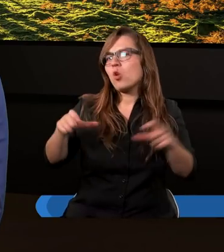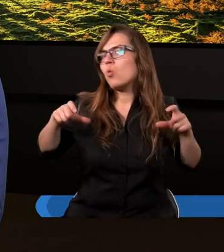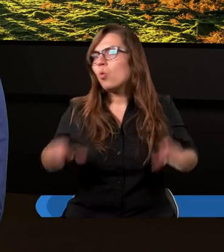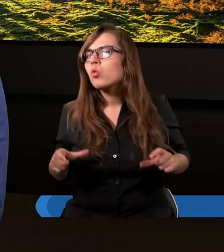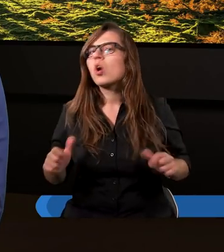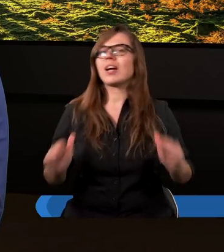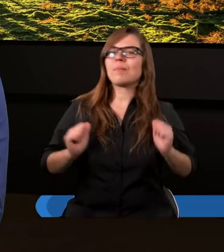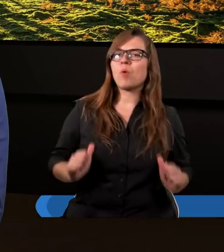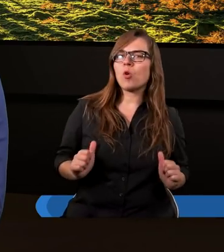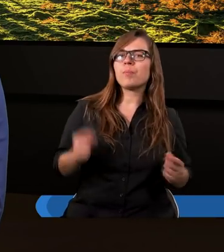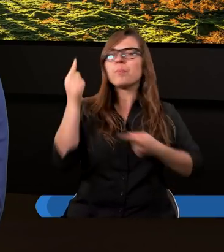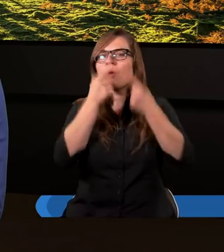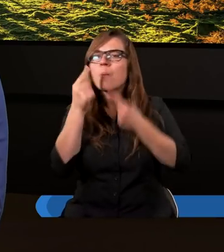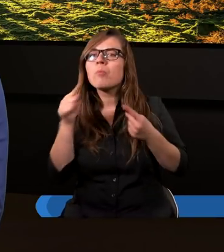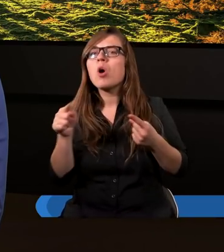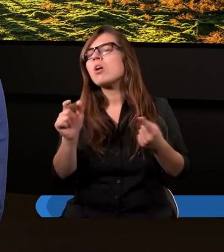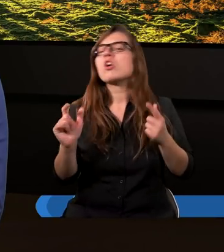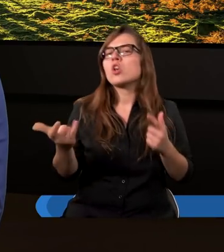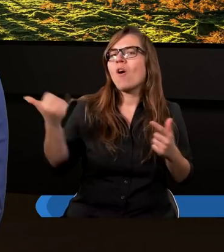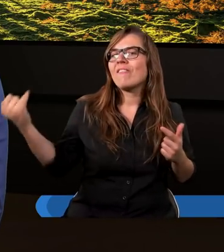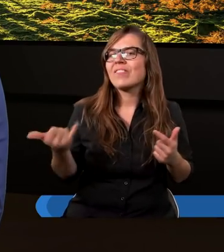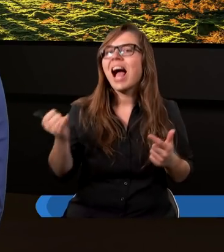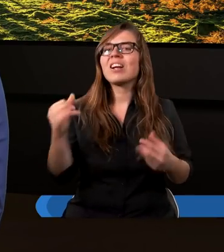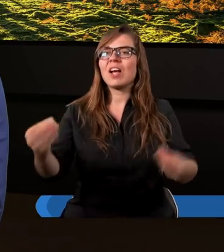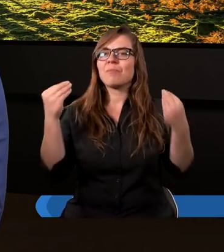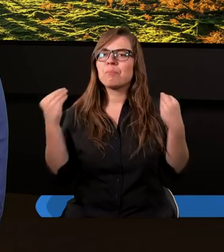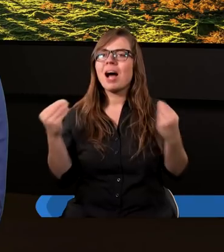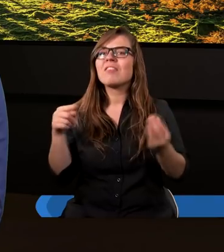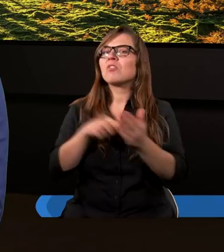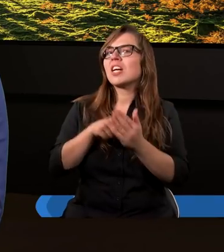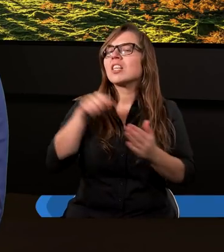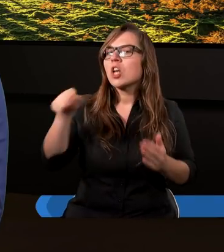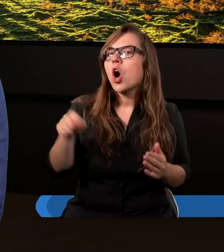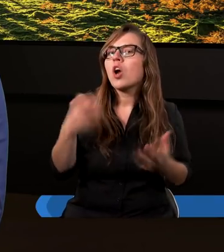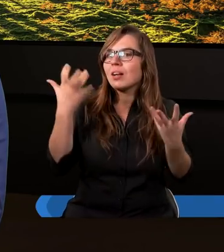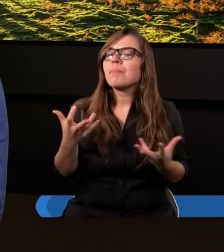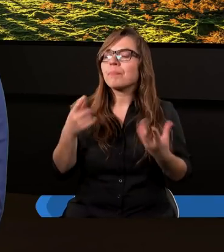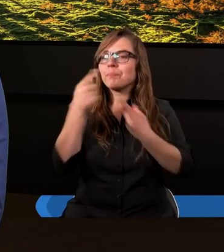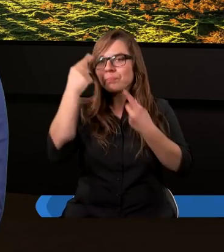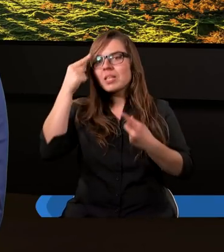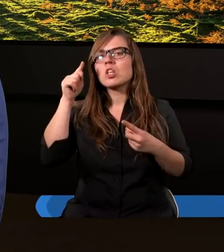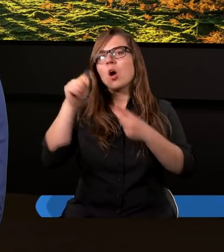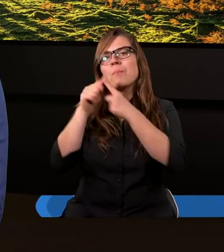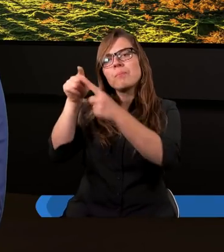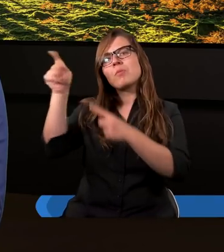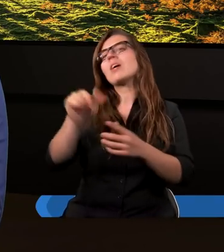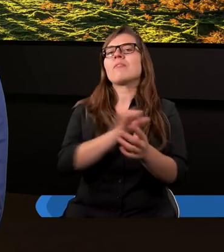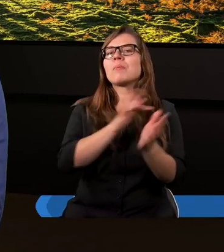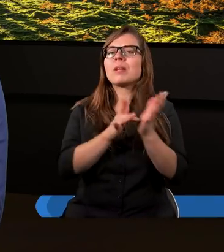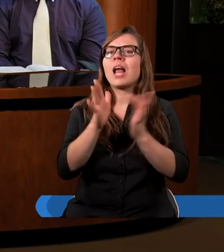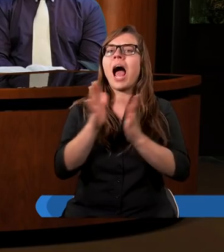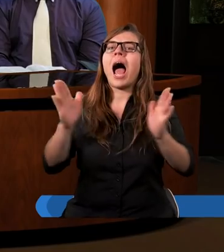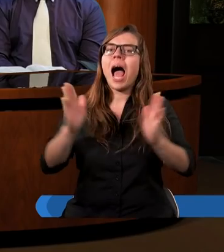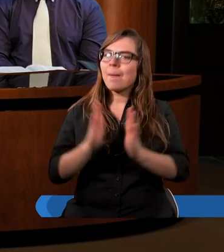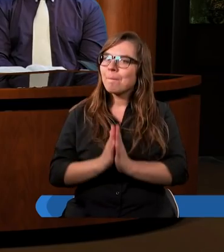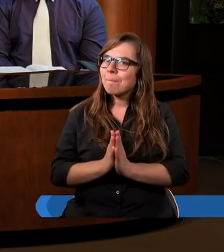spokojnie i pomyśleć o tym, co wieczne, co wspaniałe i o tym, jaki Ty jesteś Panie Boże dla nas, bo jesteś miłością. Amen.